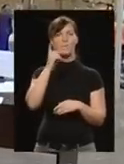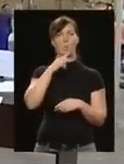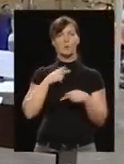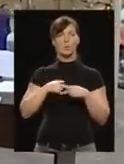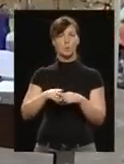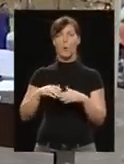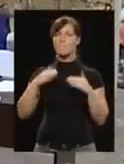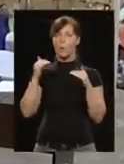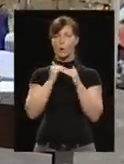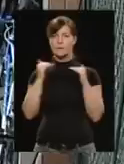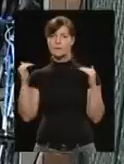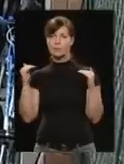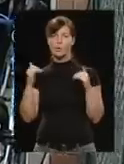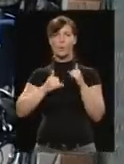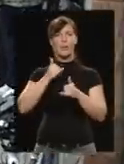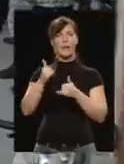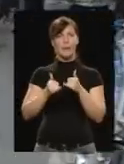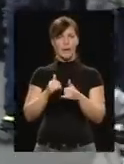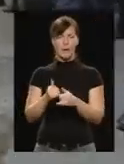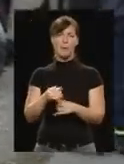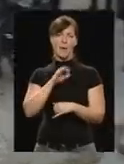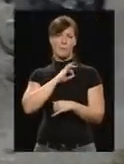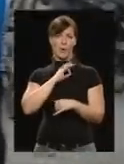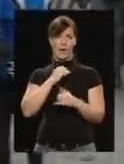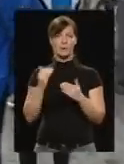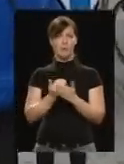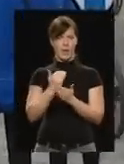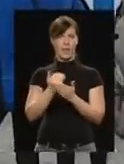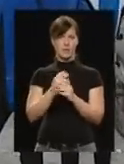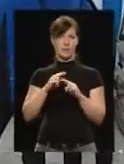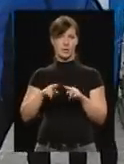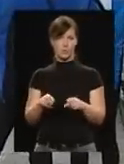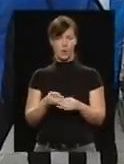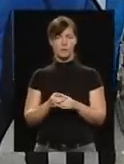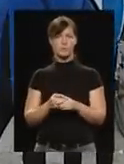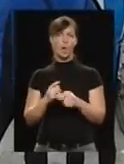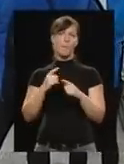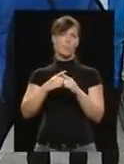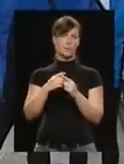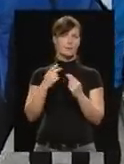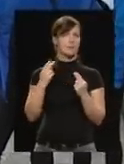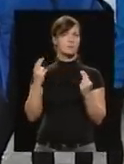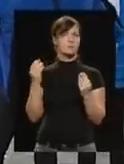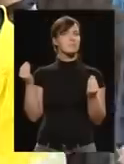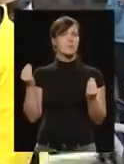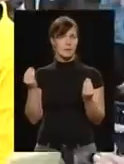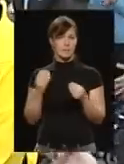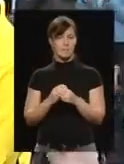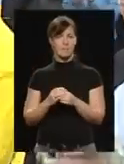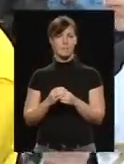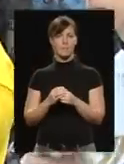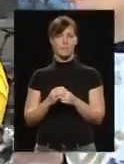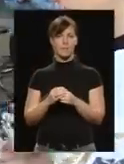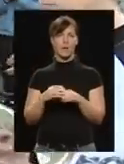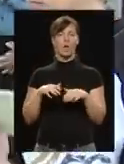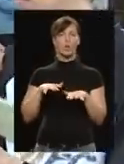magas színvonalú kerékpáros barátfejlesztés valósulhatott meg, melynek pozitív elemen, hogy a közlekedőket nem elválasztja egymástól, hanem